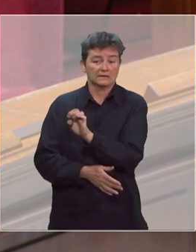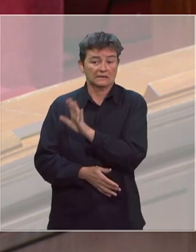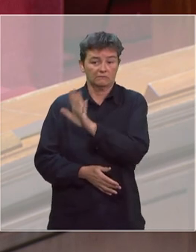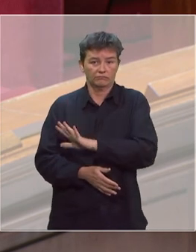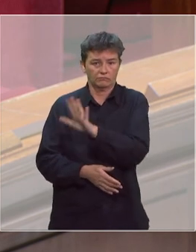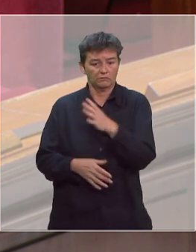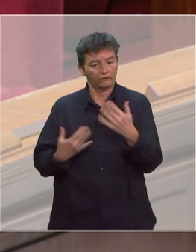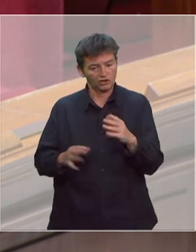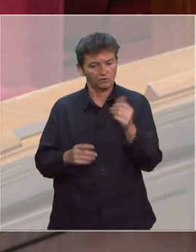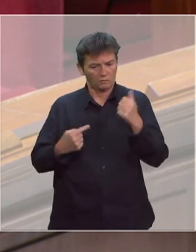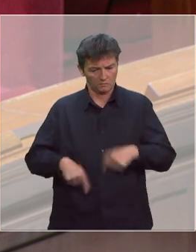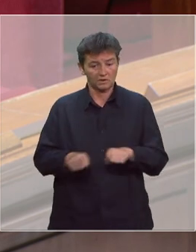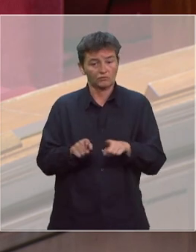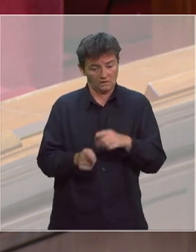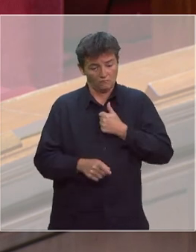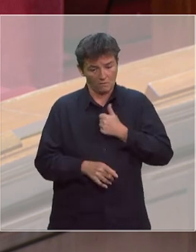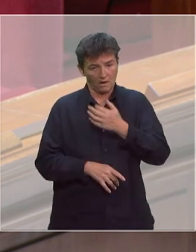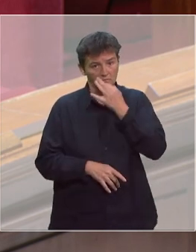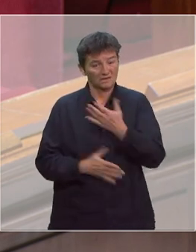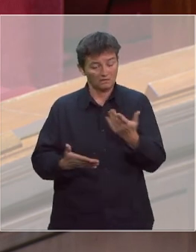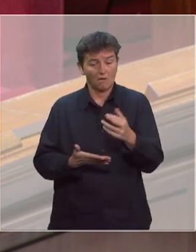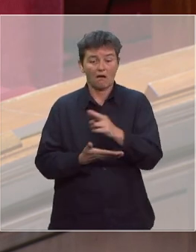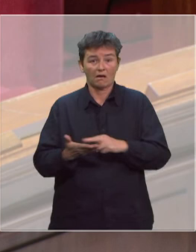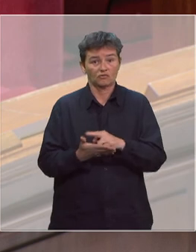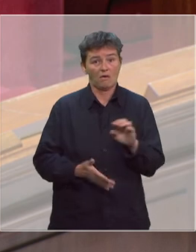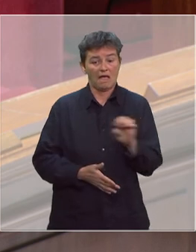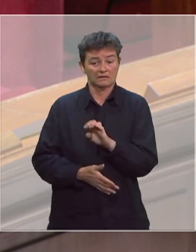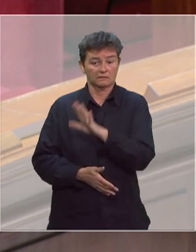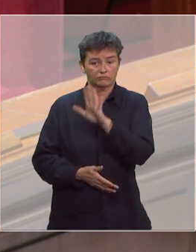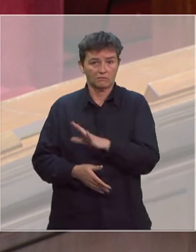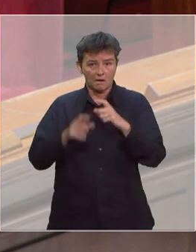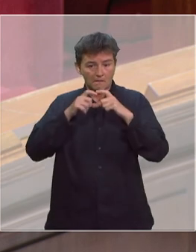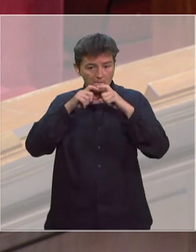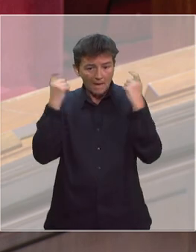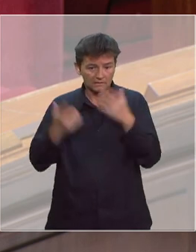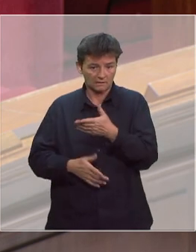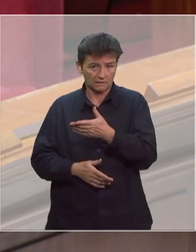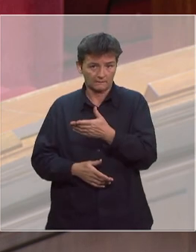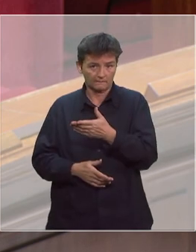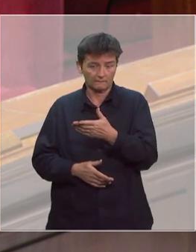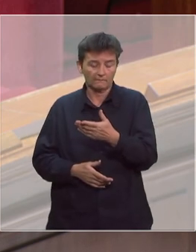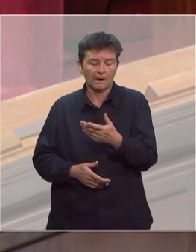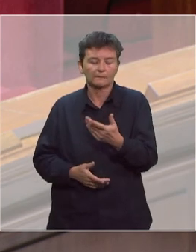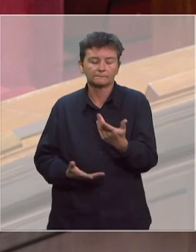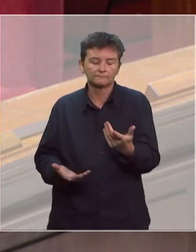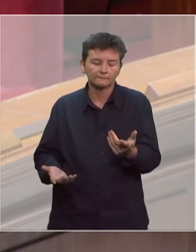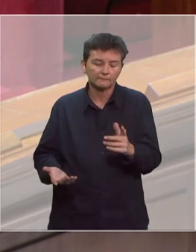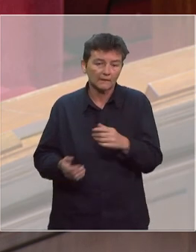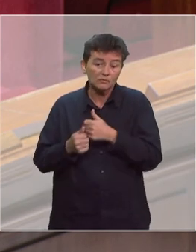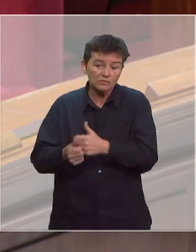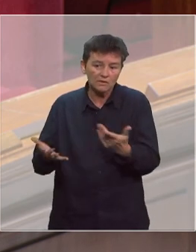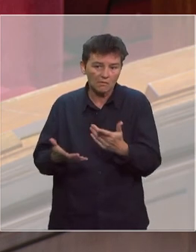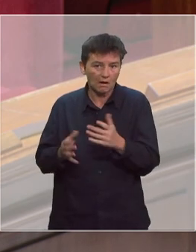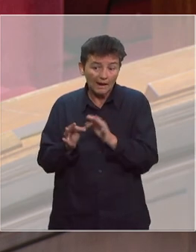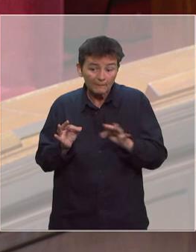eu et le Premier ministre a eu l'occasion de rappeler que dans la région Grand Est, la consommation de masques et c'est normal compte tenu de l'épidémie très forte